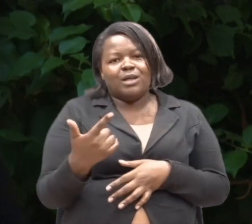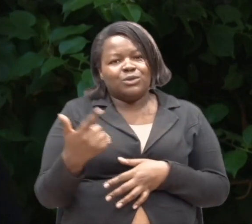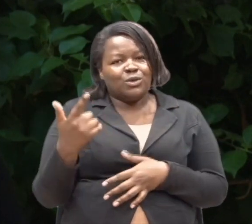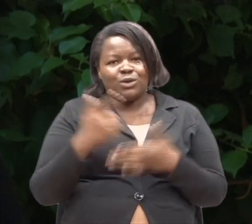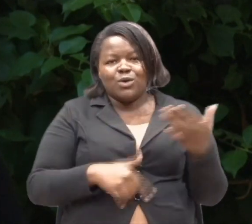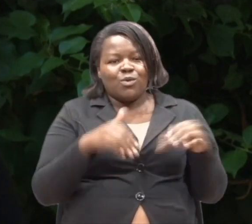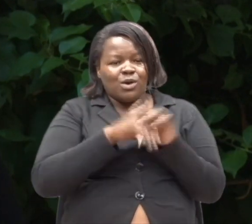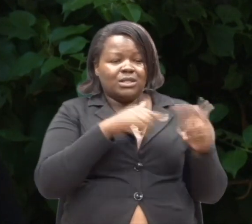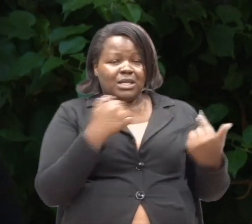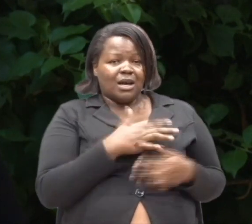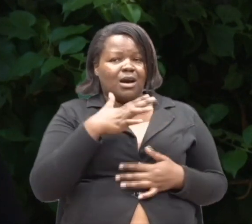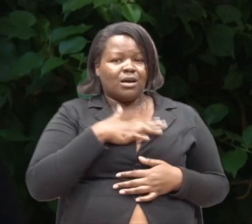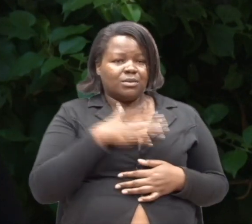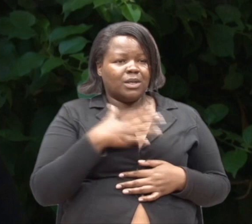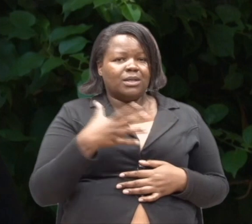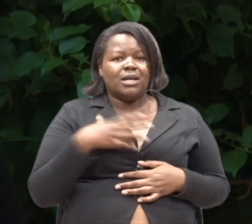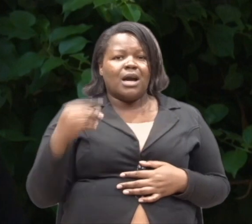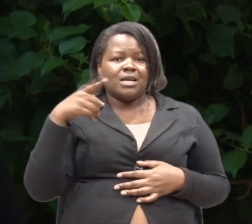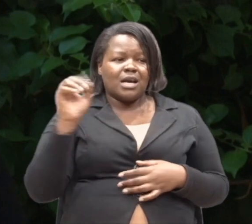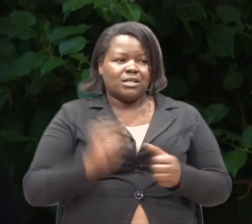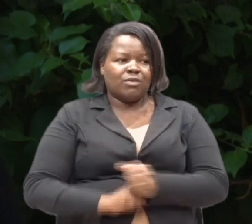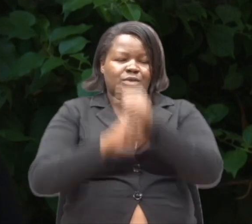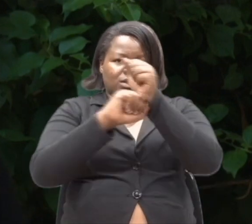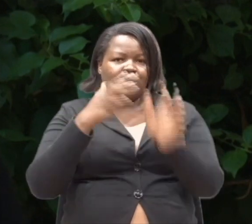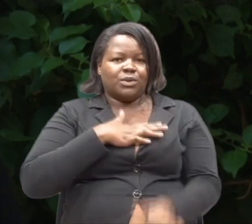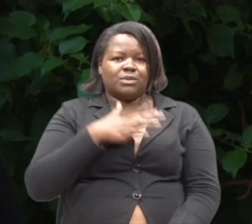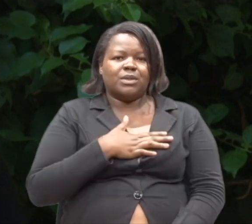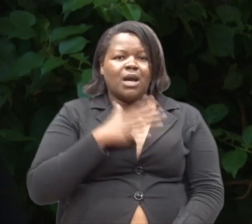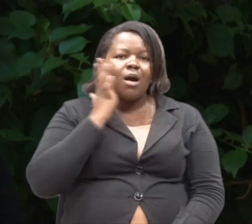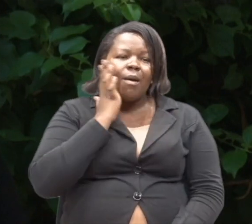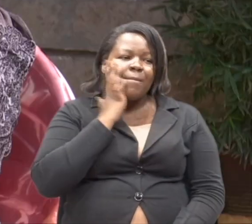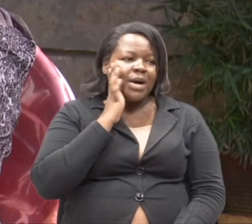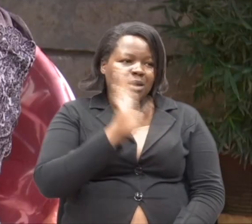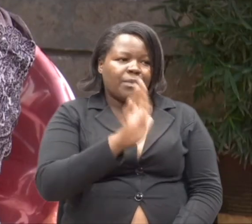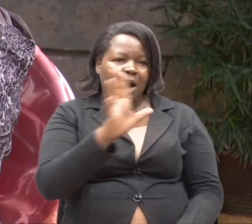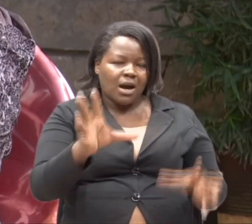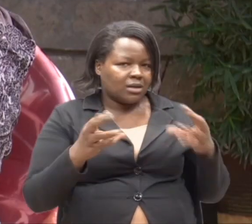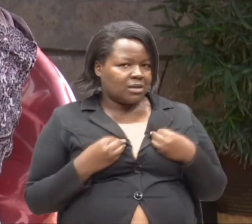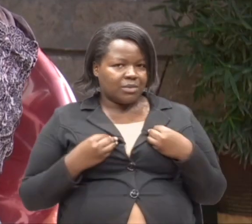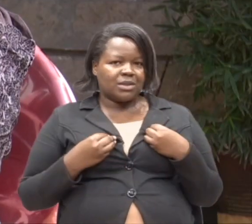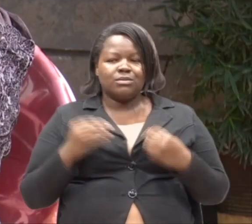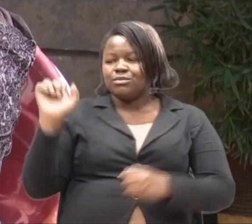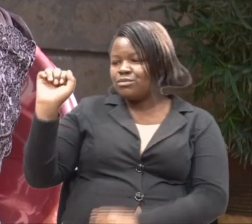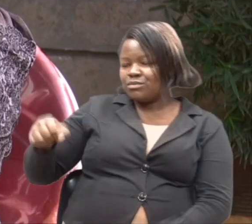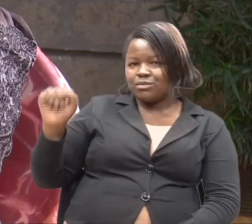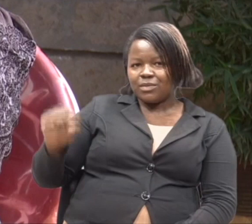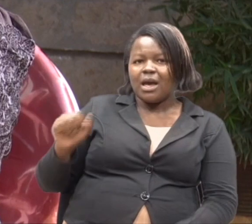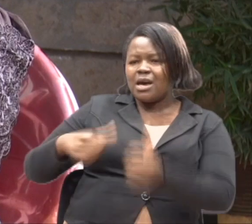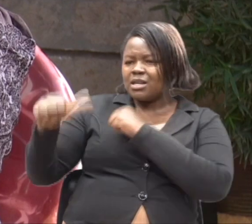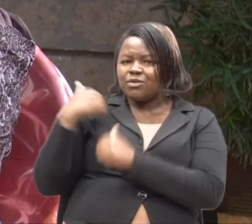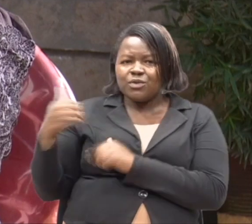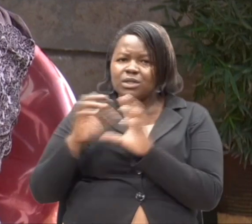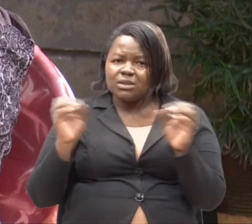chenye kiko kwa roho yangu. Lakini yali ni support. Mama alikubali. Dio. Hakupinga hatana